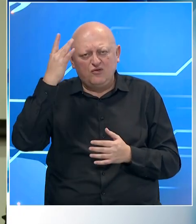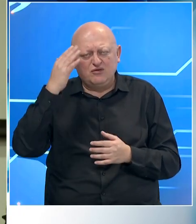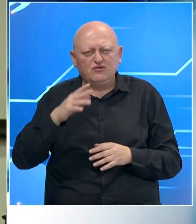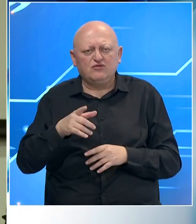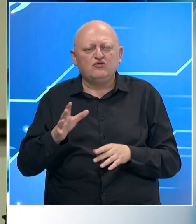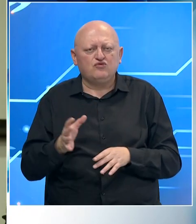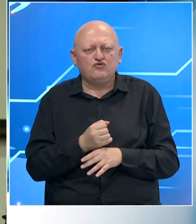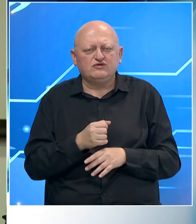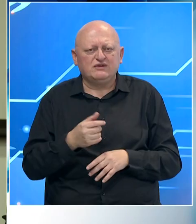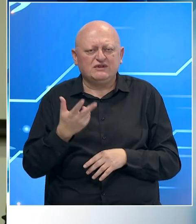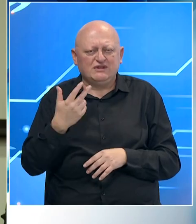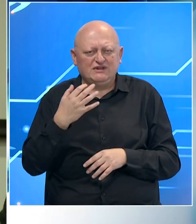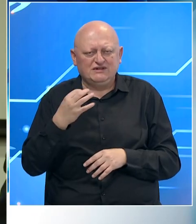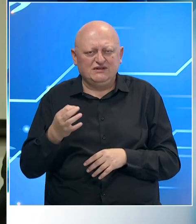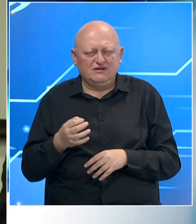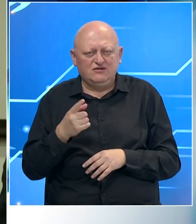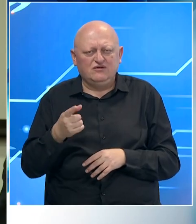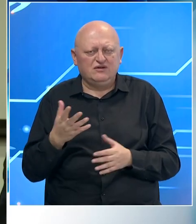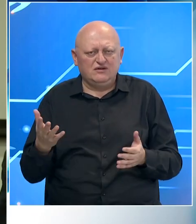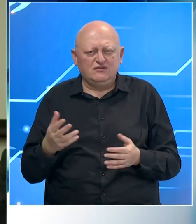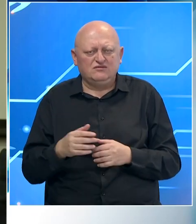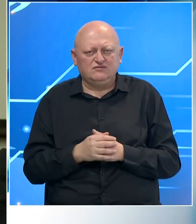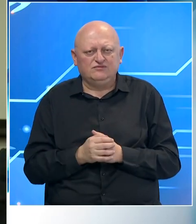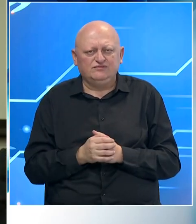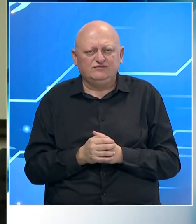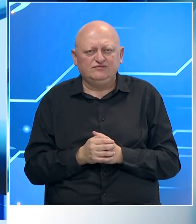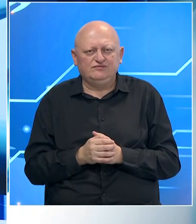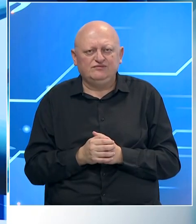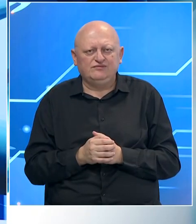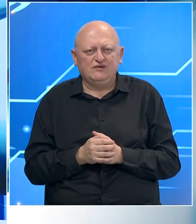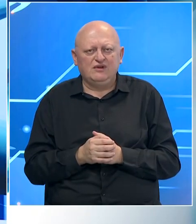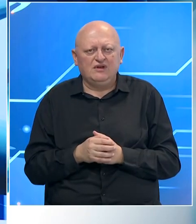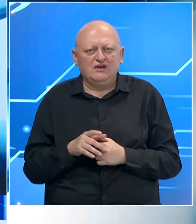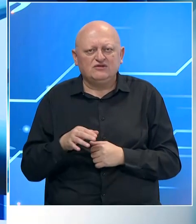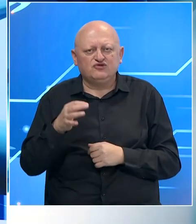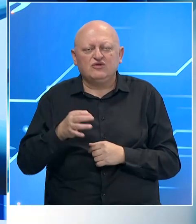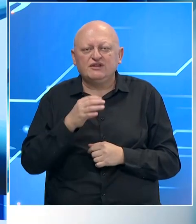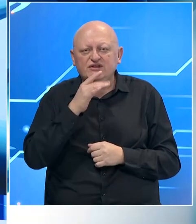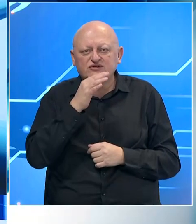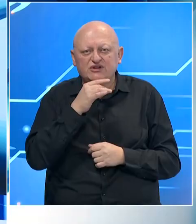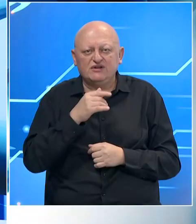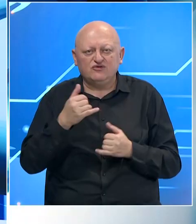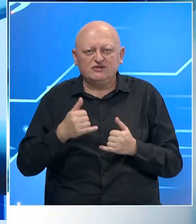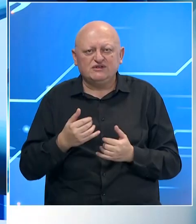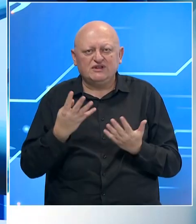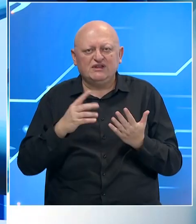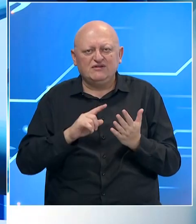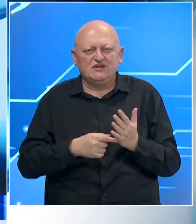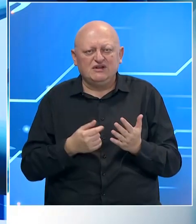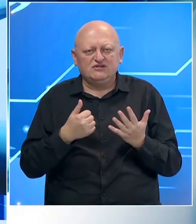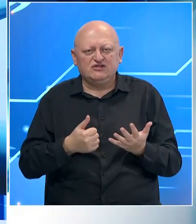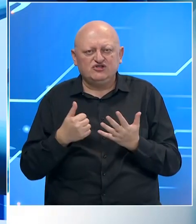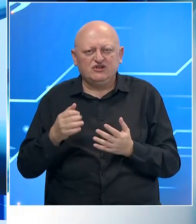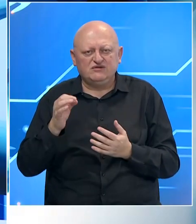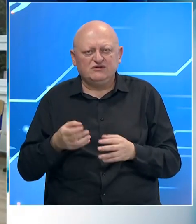ćemo mi to uspjeti za 30 dana, jako je to zakonski rok. A izlaznost u kantunu Sarajevo do sada je 9